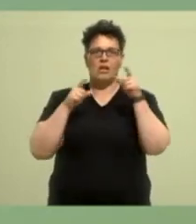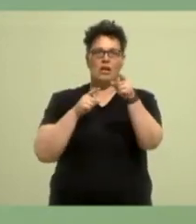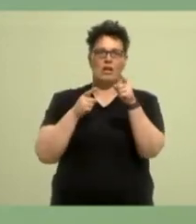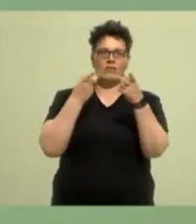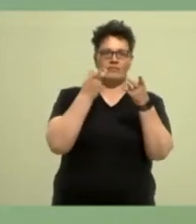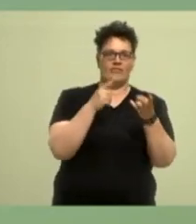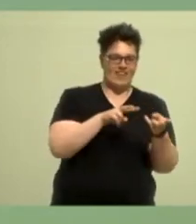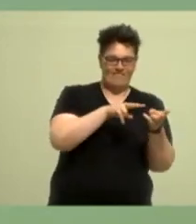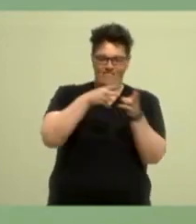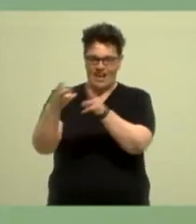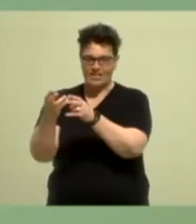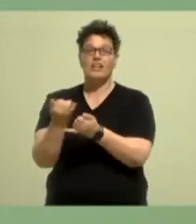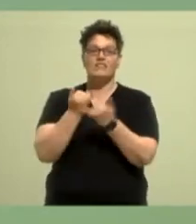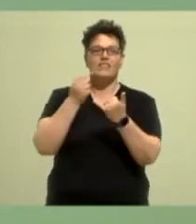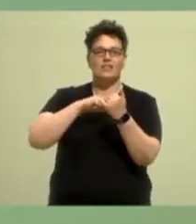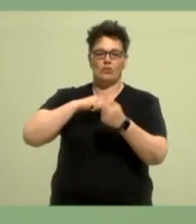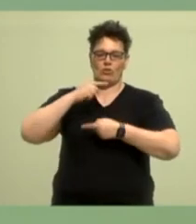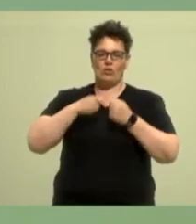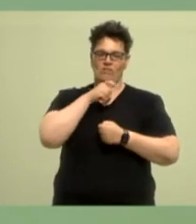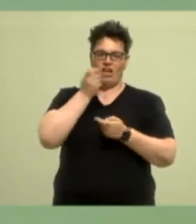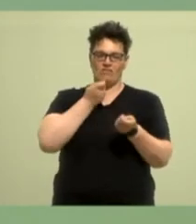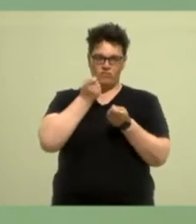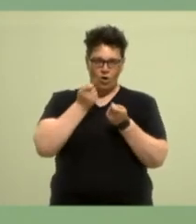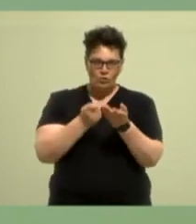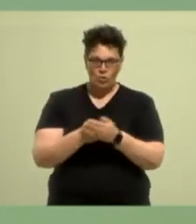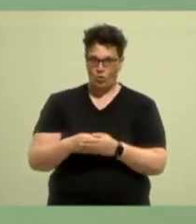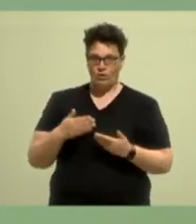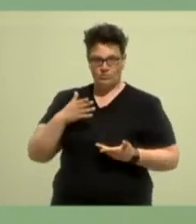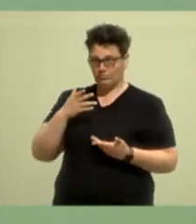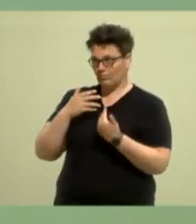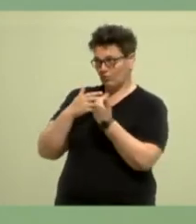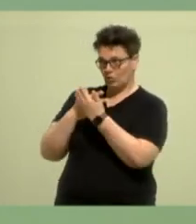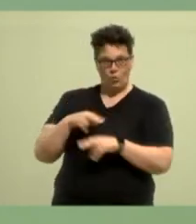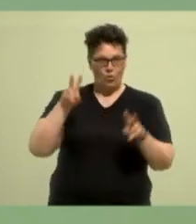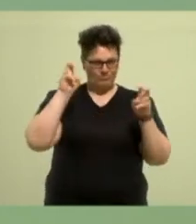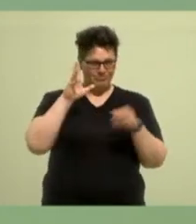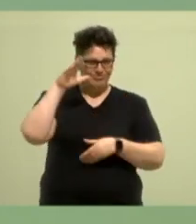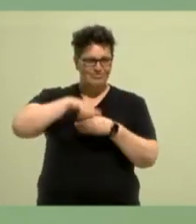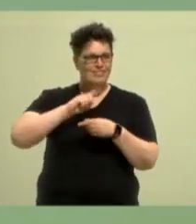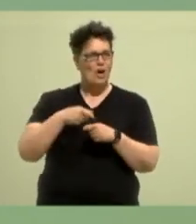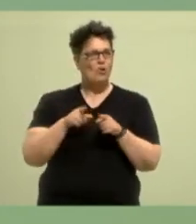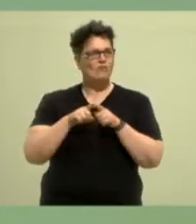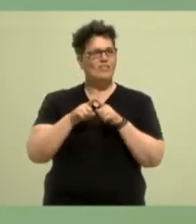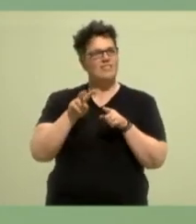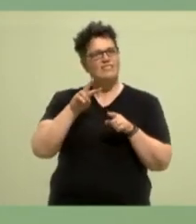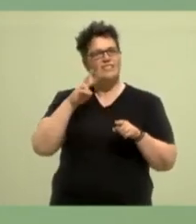Und ich finde, dieses Parteitagsmotto hat eine zweite Komponente, nämlich auch wir